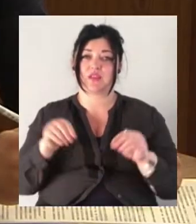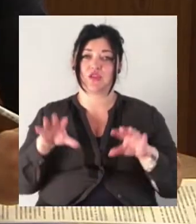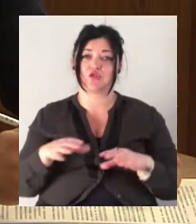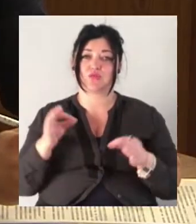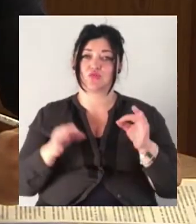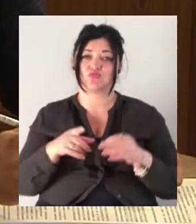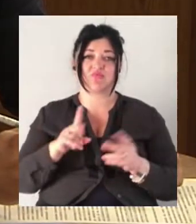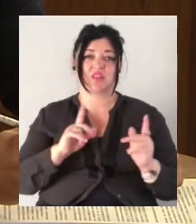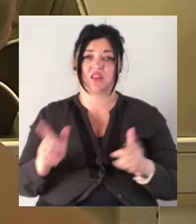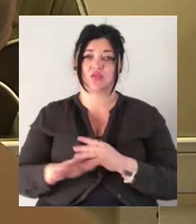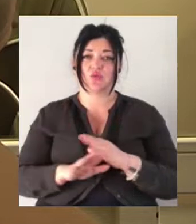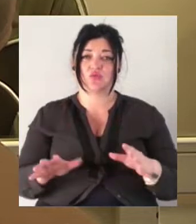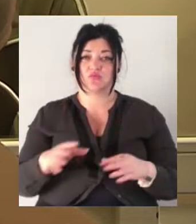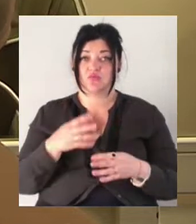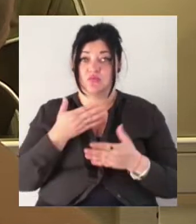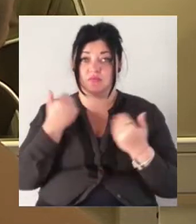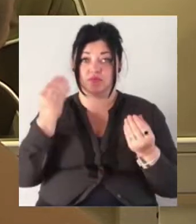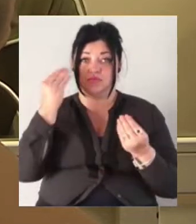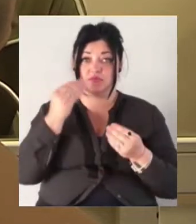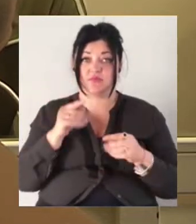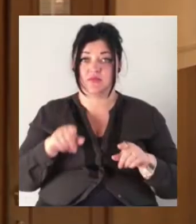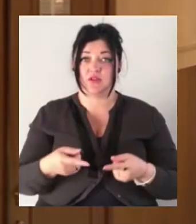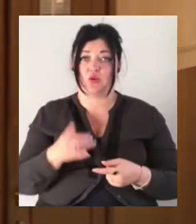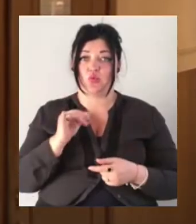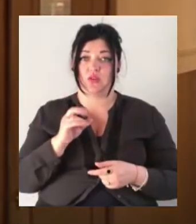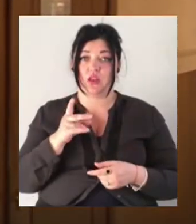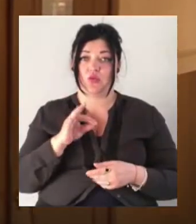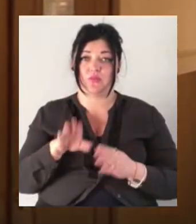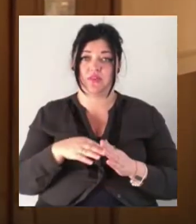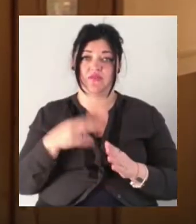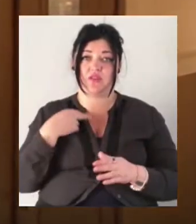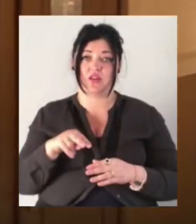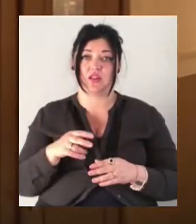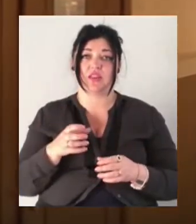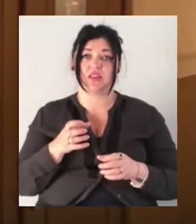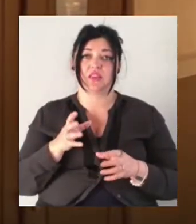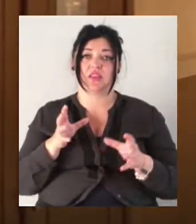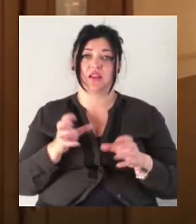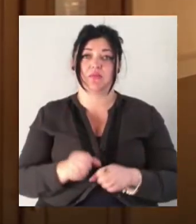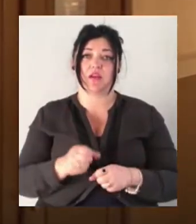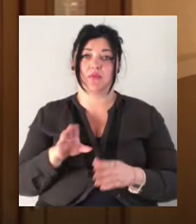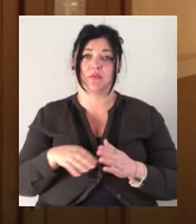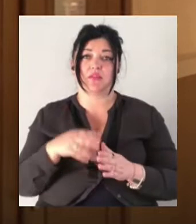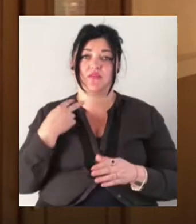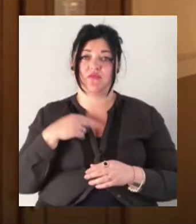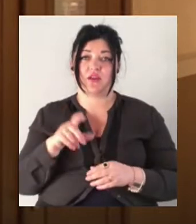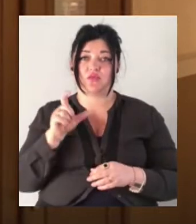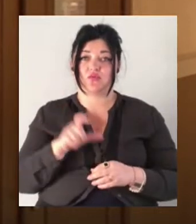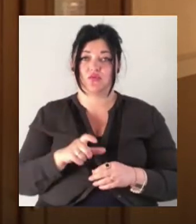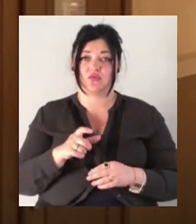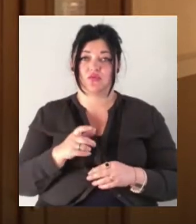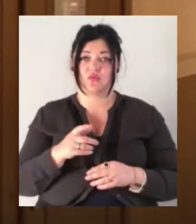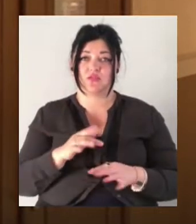Вважає, що немає підстав тримати Гаврилюка та Руденка під вартою. Тримання їх під вартою – це є недоцільним. Є інший запобіжний захід. Є